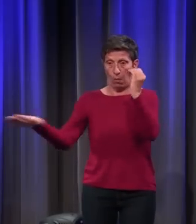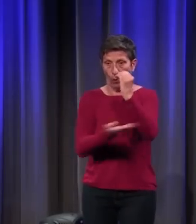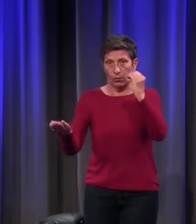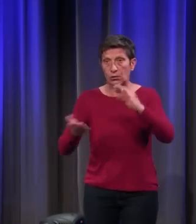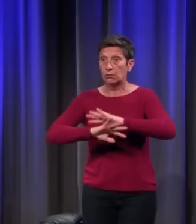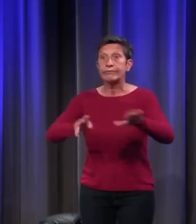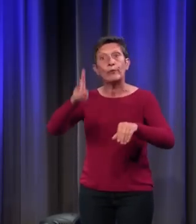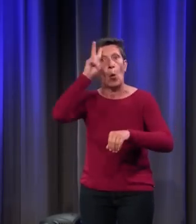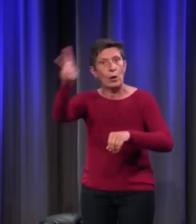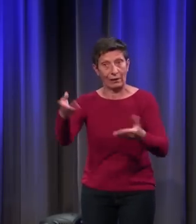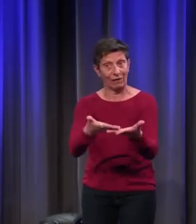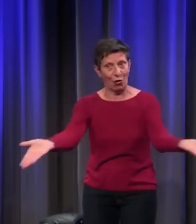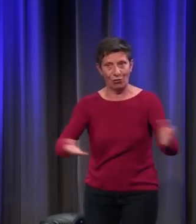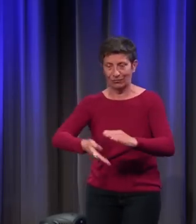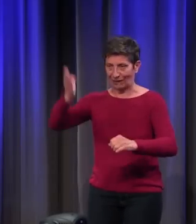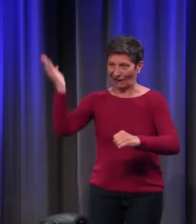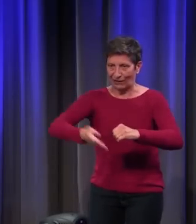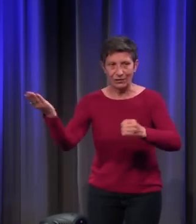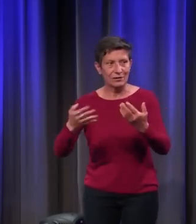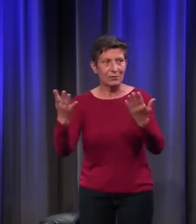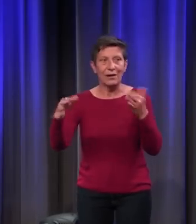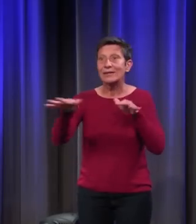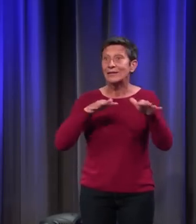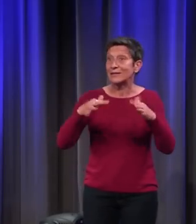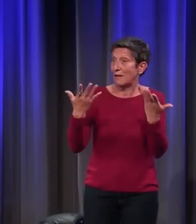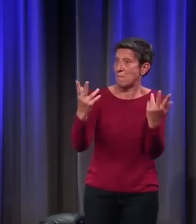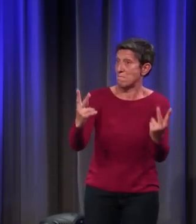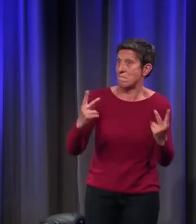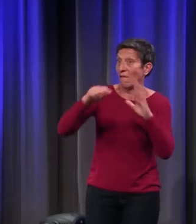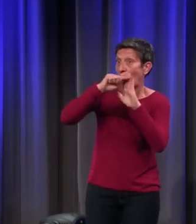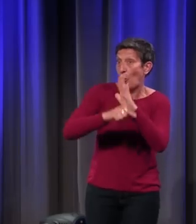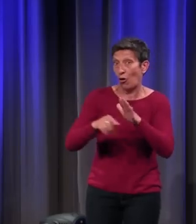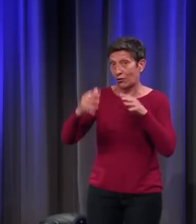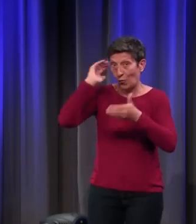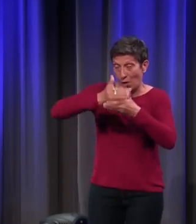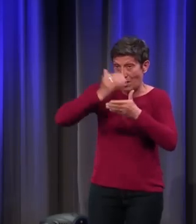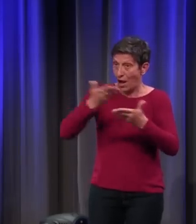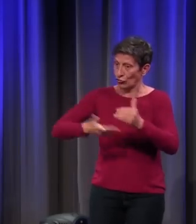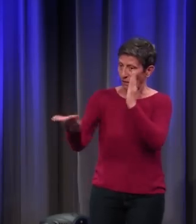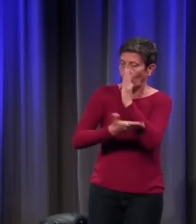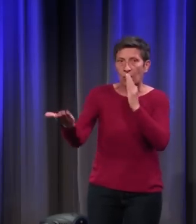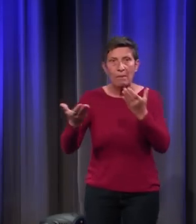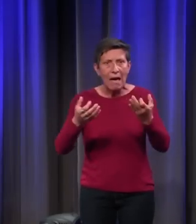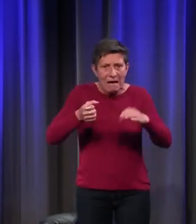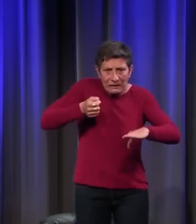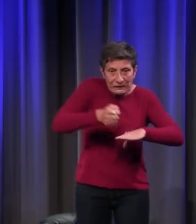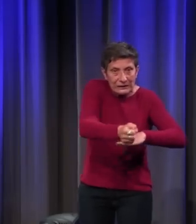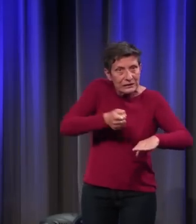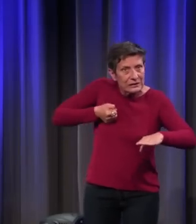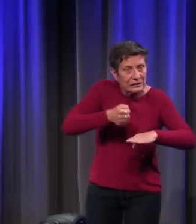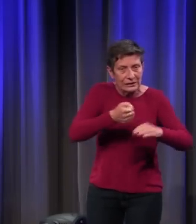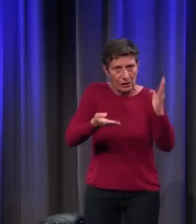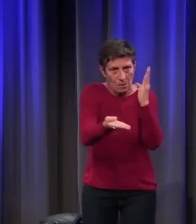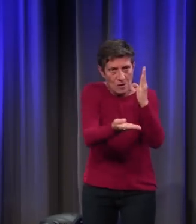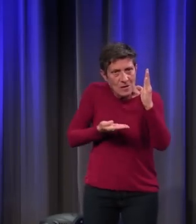Elle est honnête, en quelque sorte, pour les systèmes de valeurs médiévaux, alors que la scie, elle utilise le temps, elle vient à bout de la matière